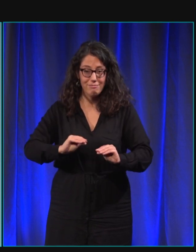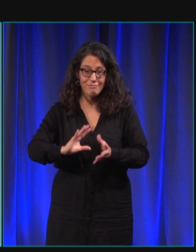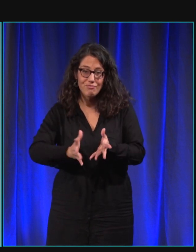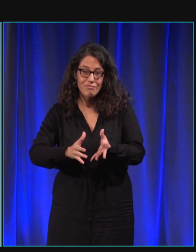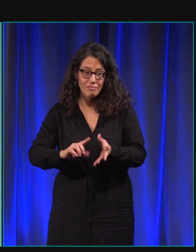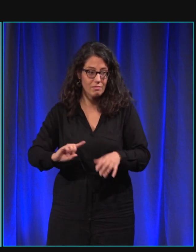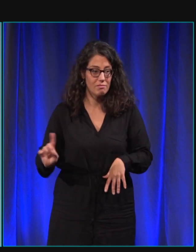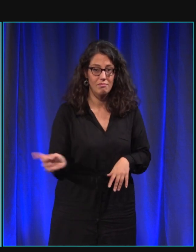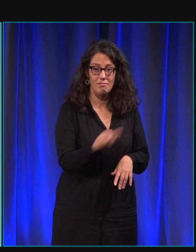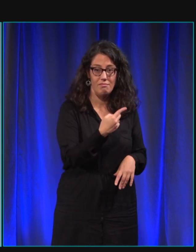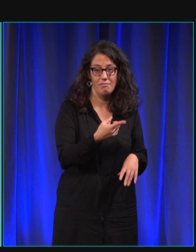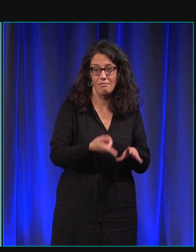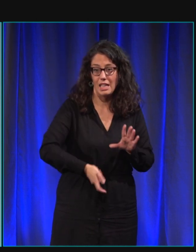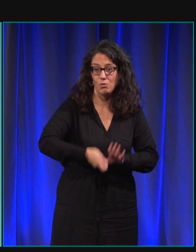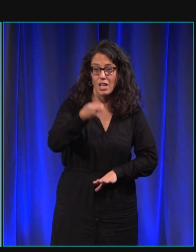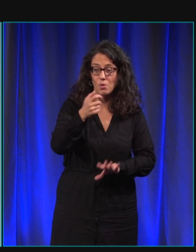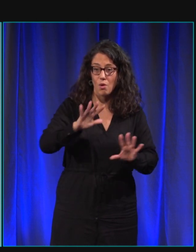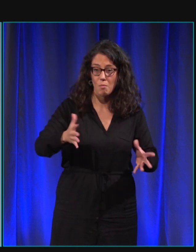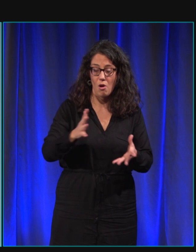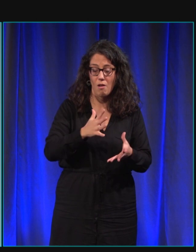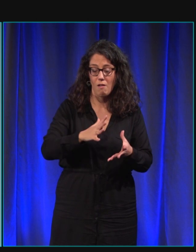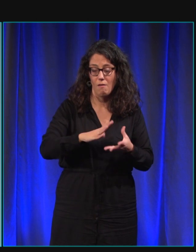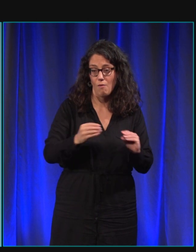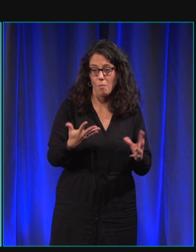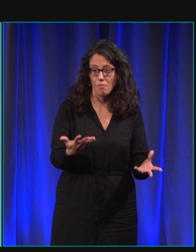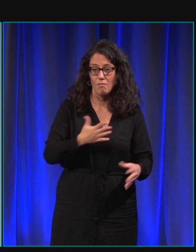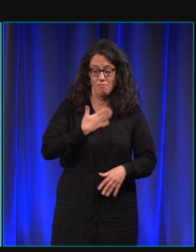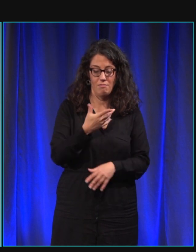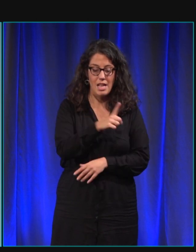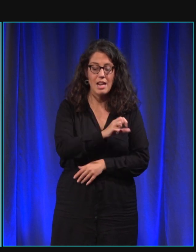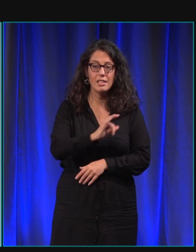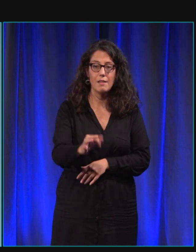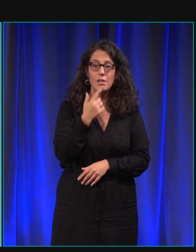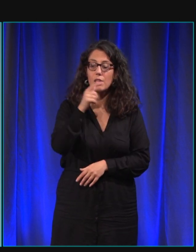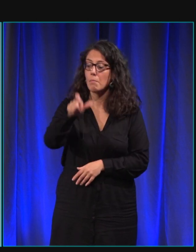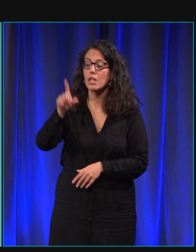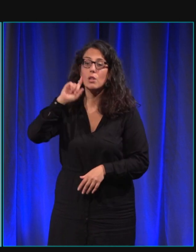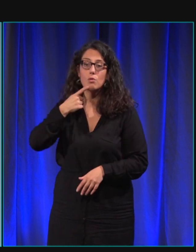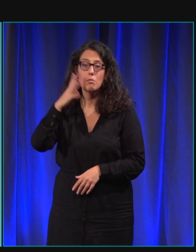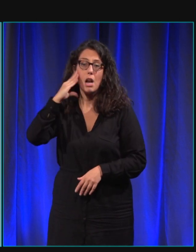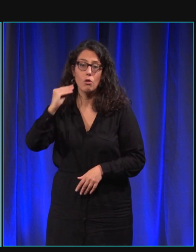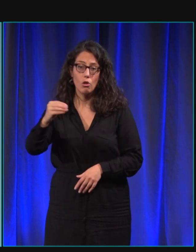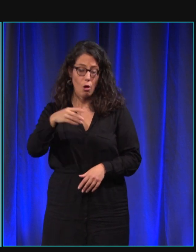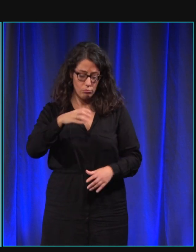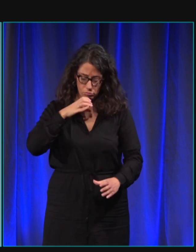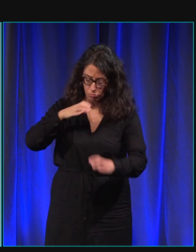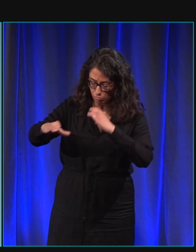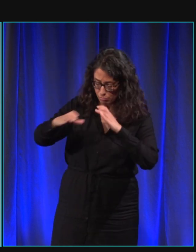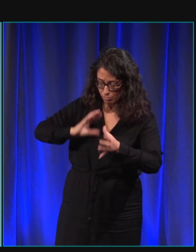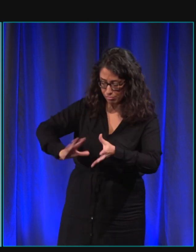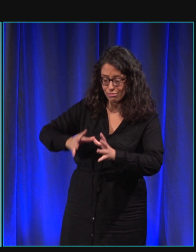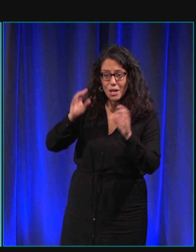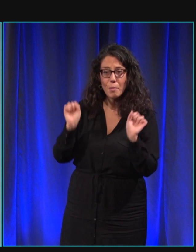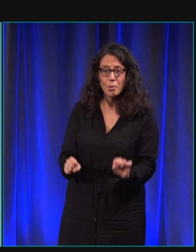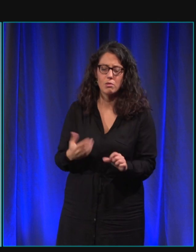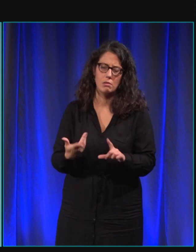partie d'éducation en langue des signes française c'est-à-dire que les personnes sourdes ou malentendantes peuvent communiquer avec leur chien et ça,